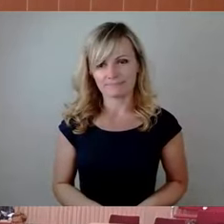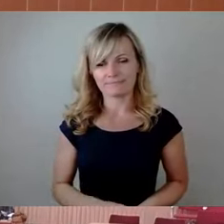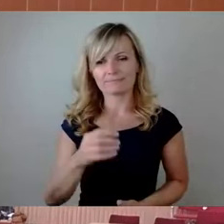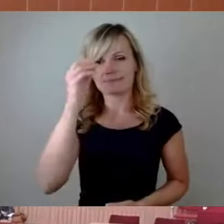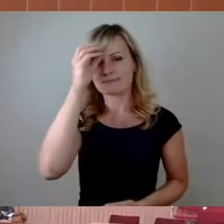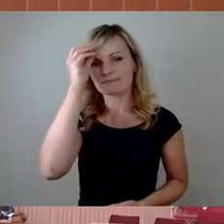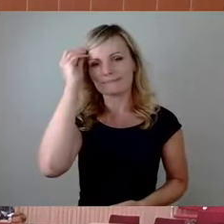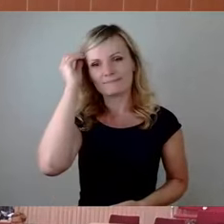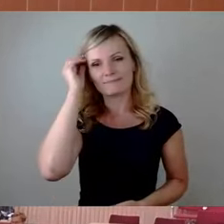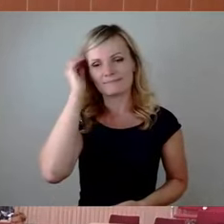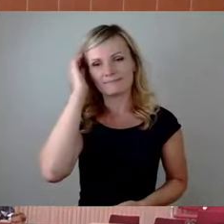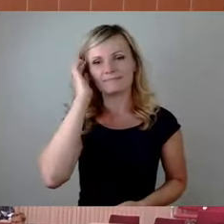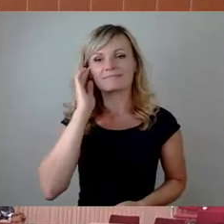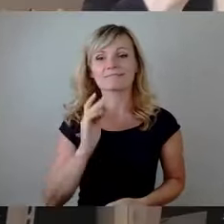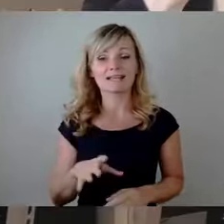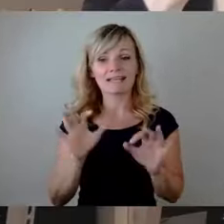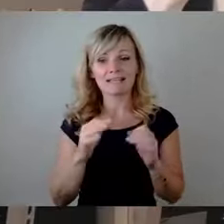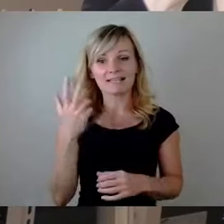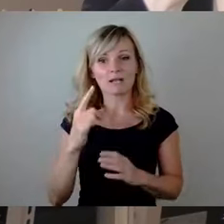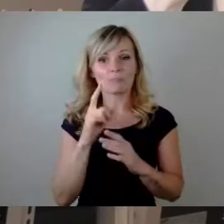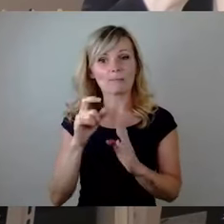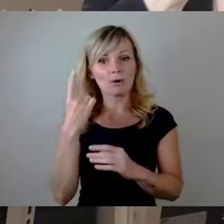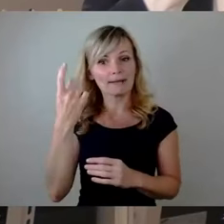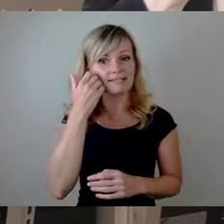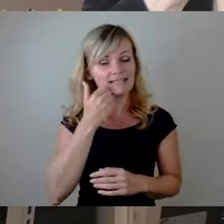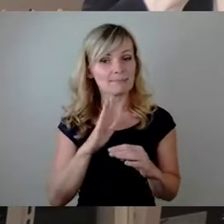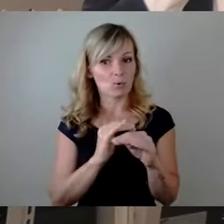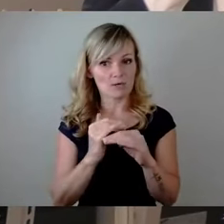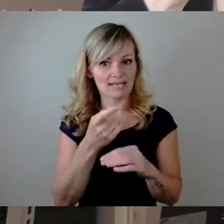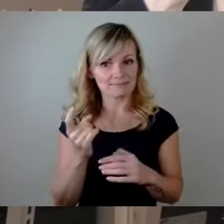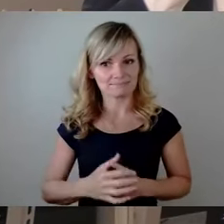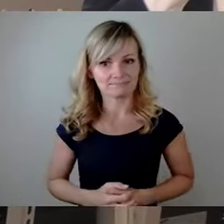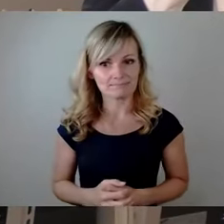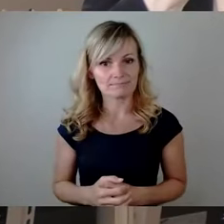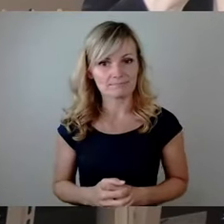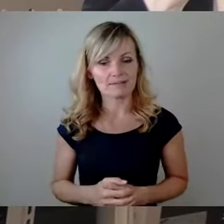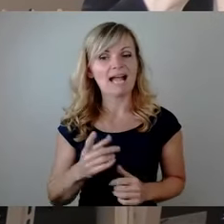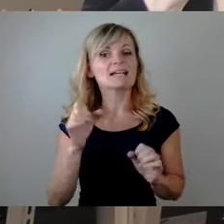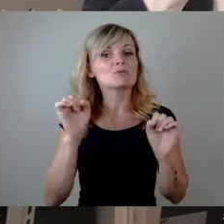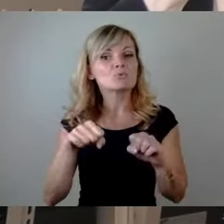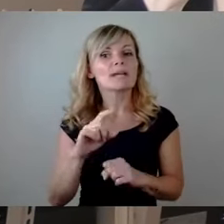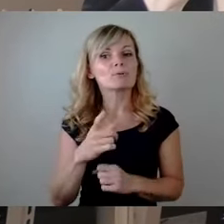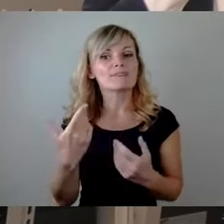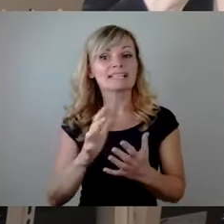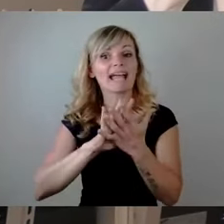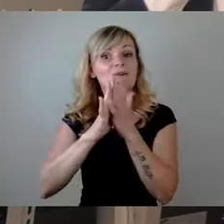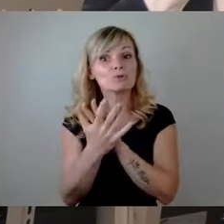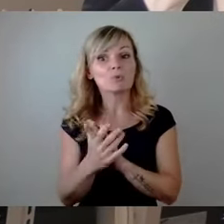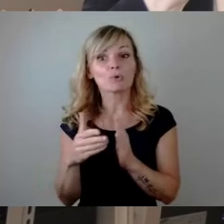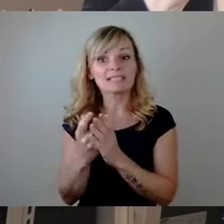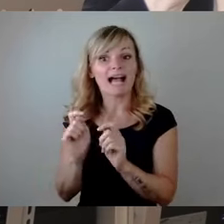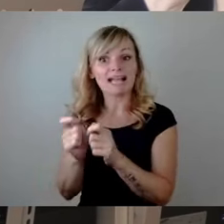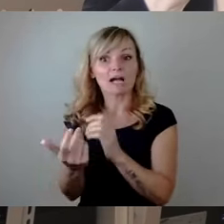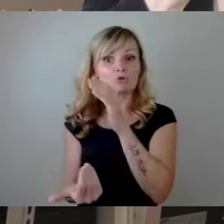Sehr geehrter Herr Oberbürgermeister, liebe Kolleginnen und Kollegen, eine Sache muss man schon auch zugeben, in der Revolution ist dieser Antrag jetzt tatsächlich nicht.